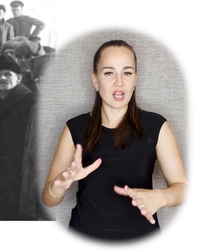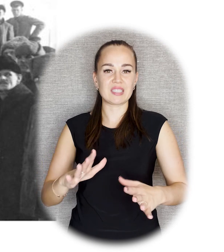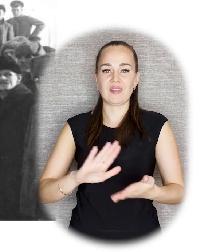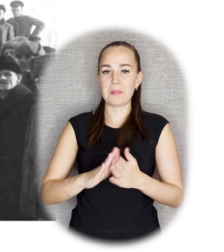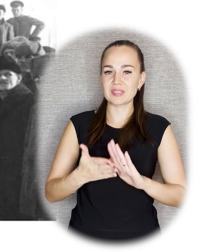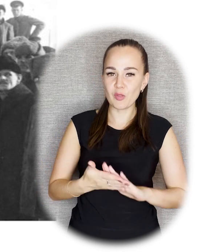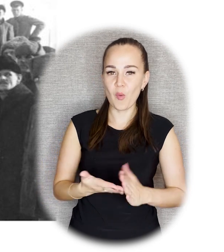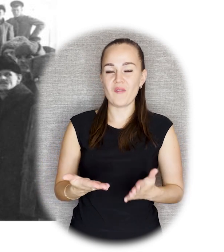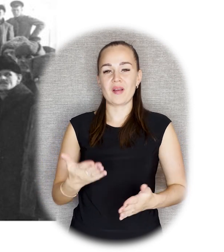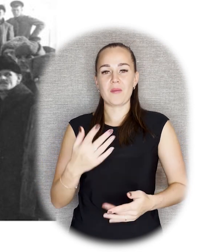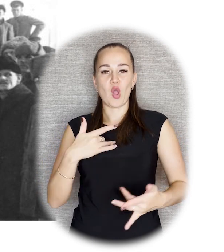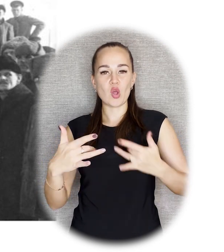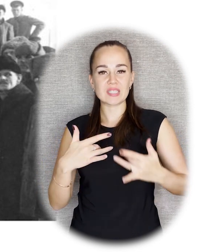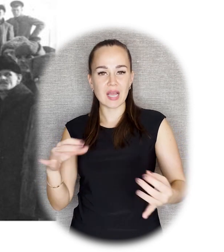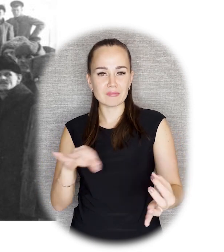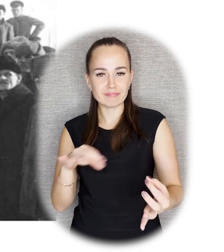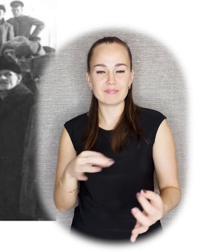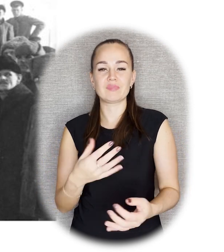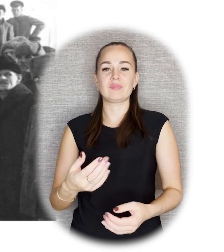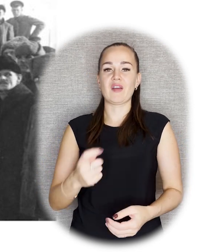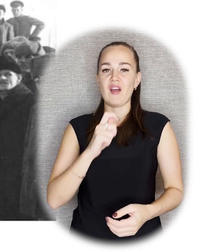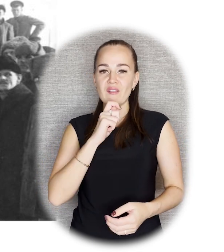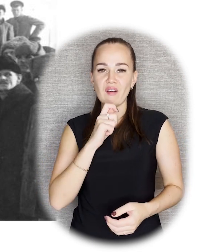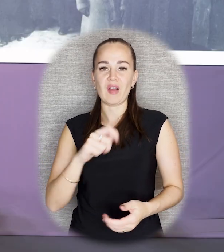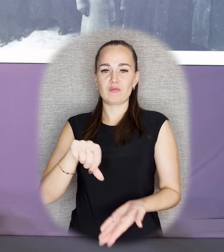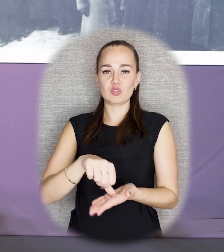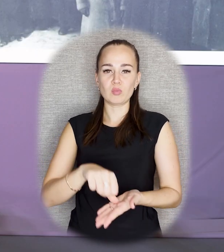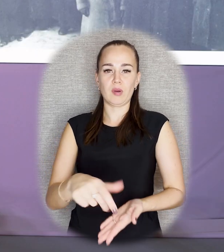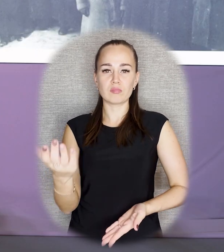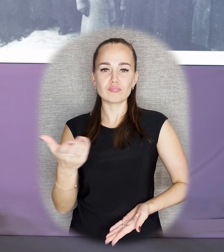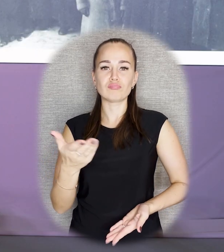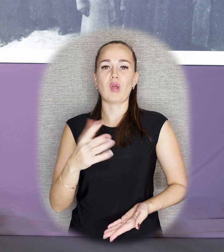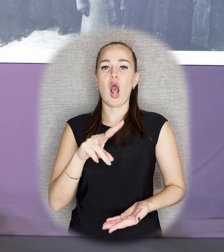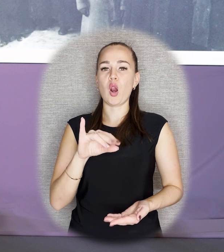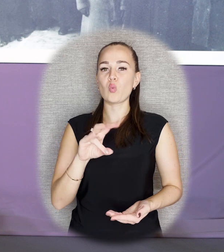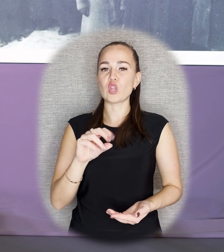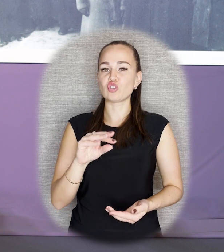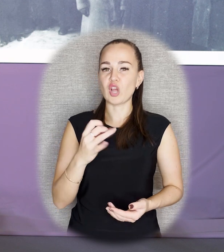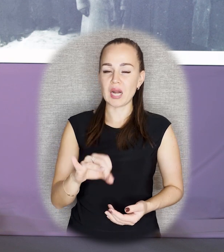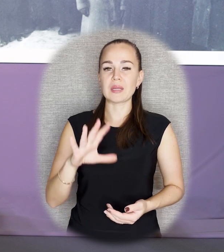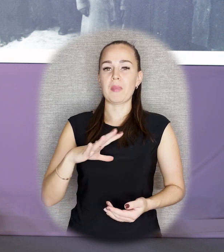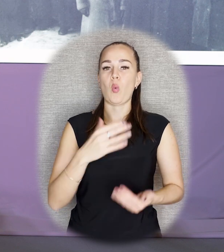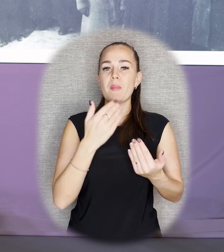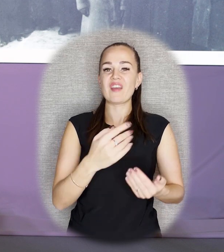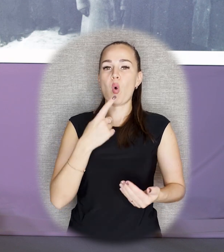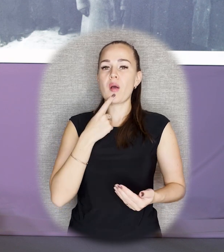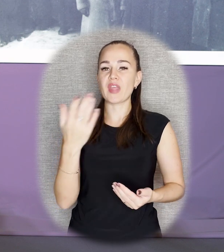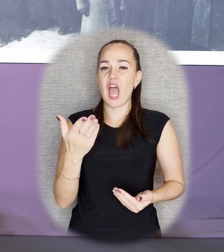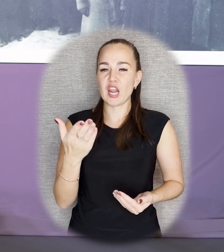оркестр речи почти всегда выступает. Как раз нарком просвещенилу начарский. Его речи издаются потом отдельными